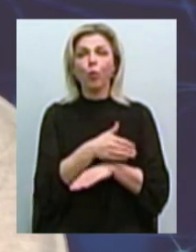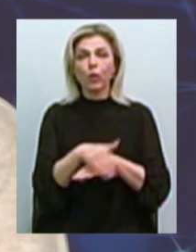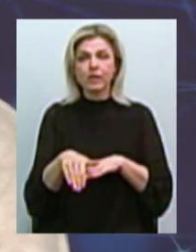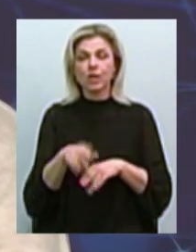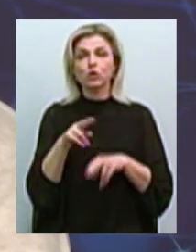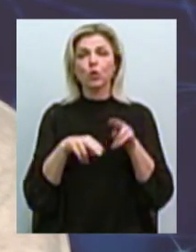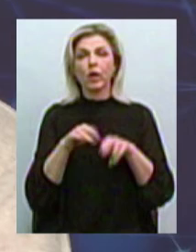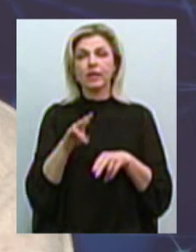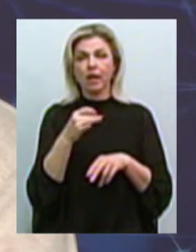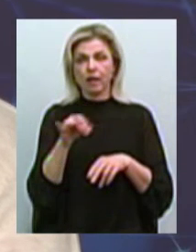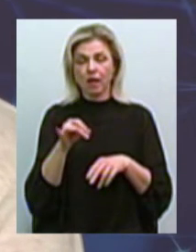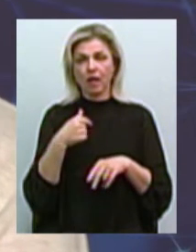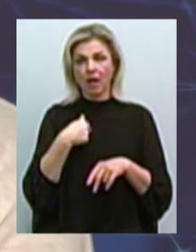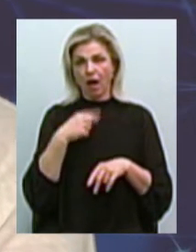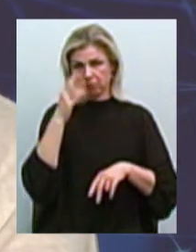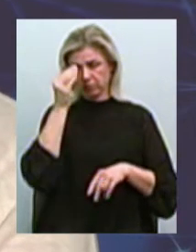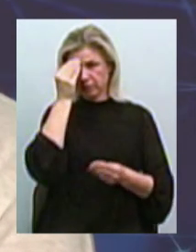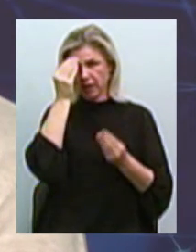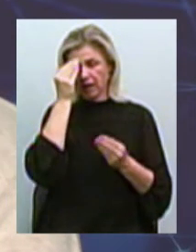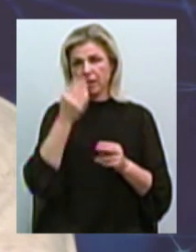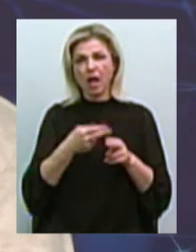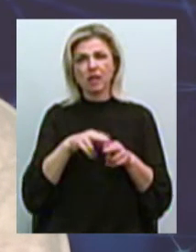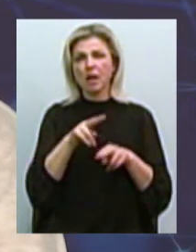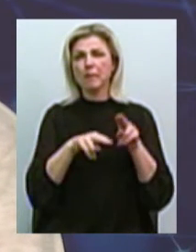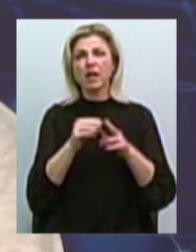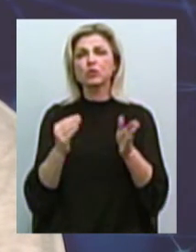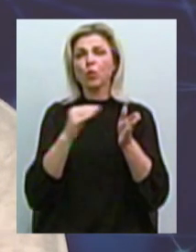считаю, що це пристроїка абсолютно незаконна.